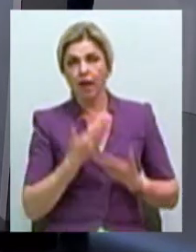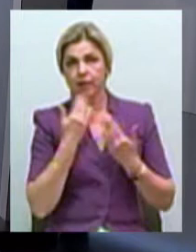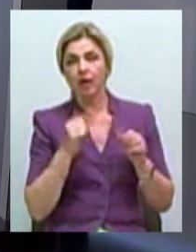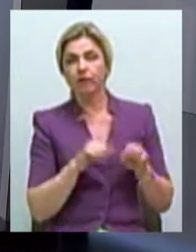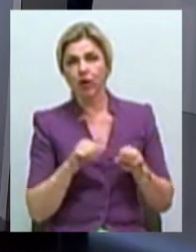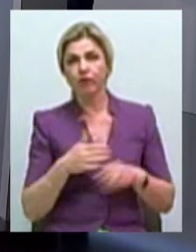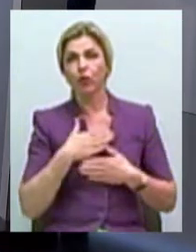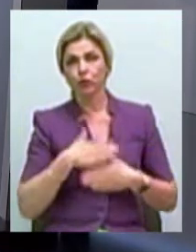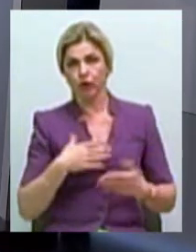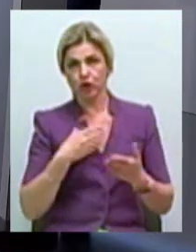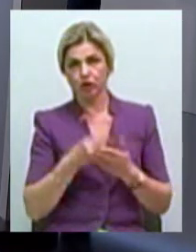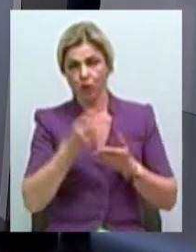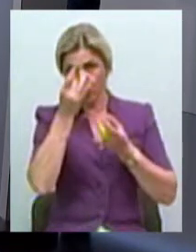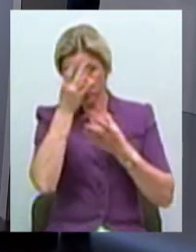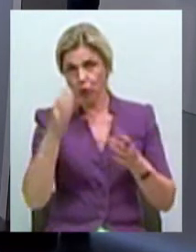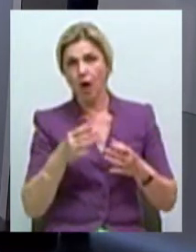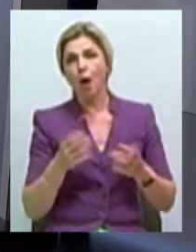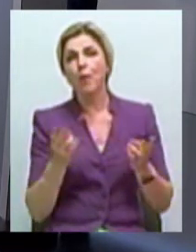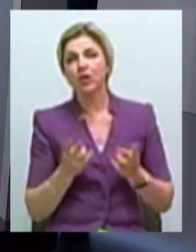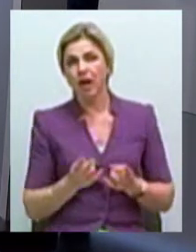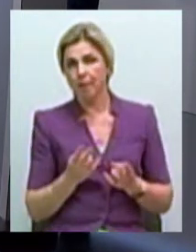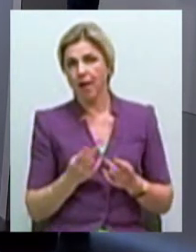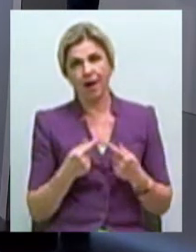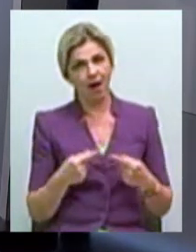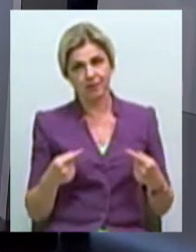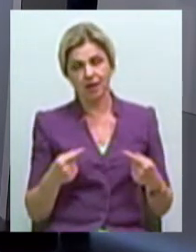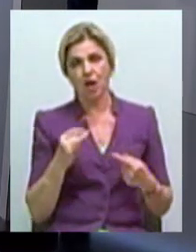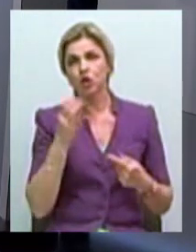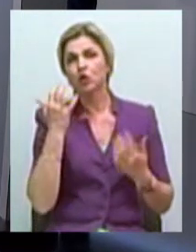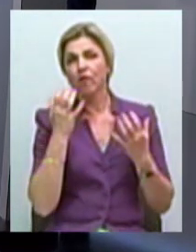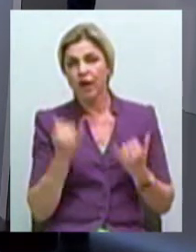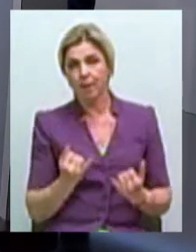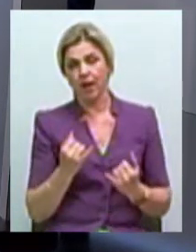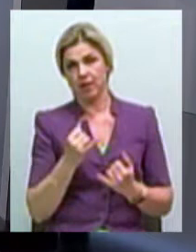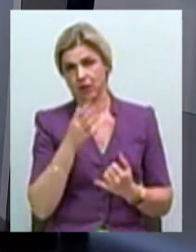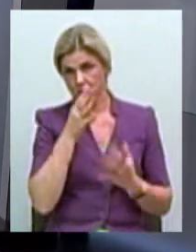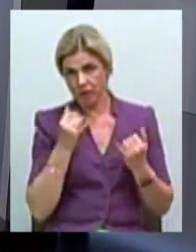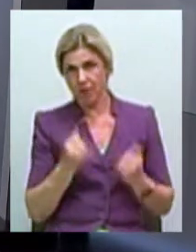культурні потребності, які різні. І в современному мірі, в современні